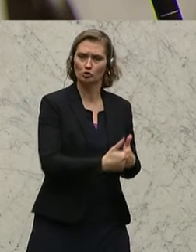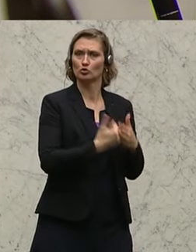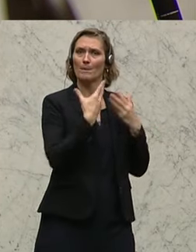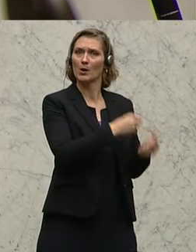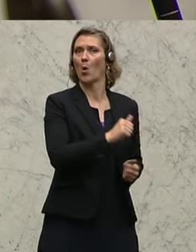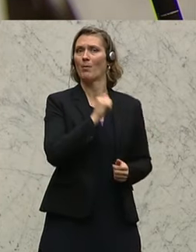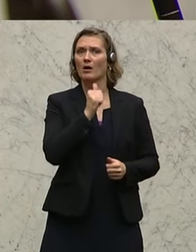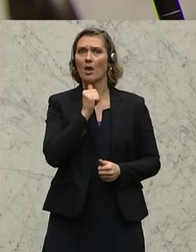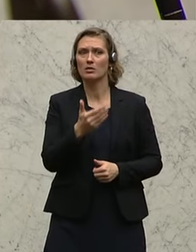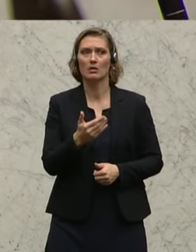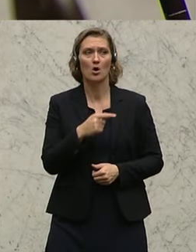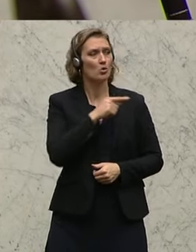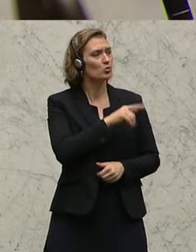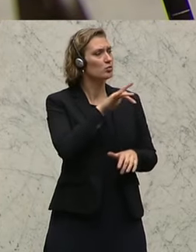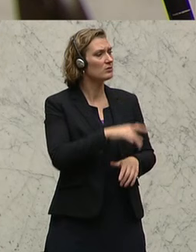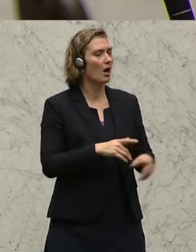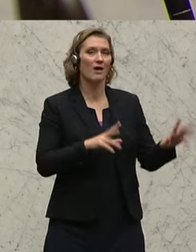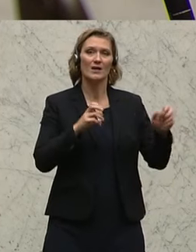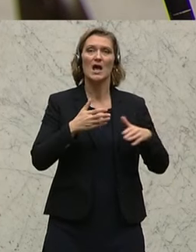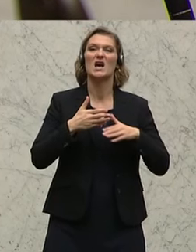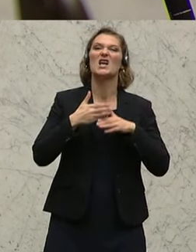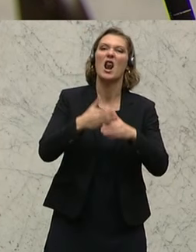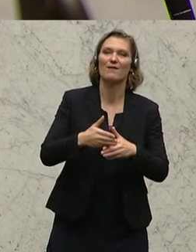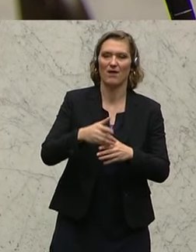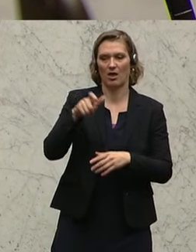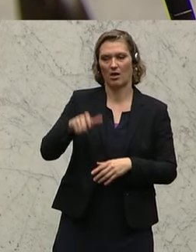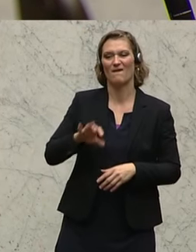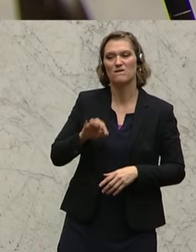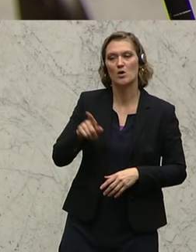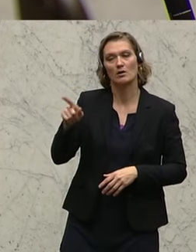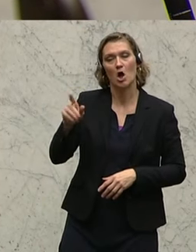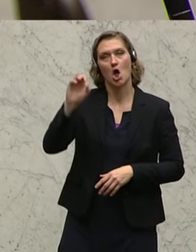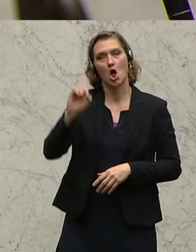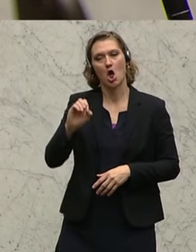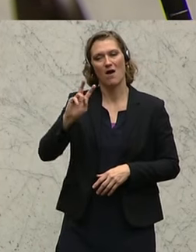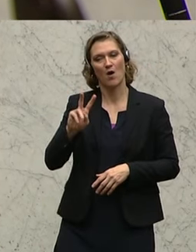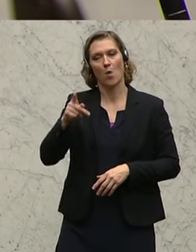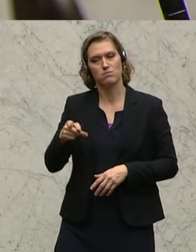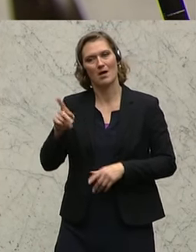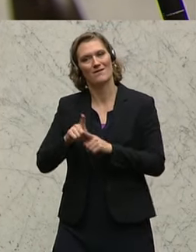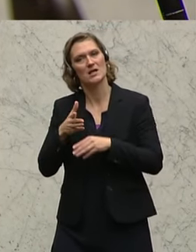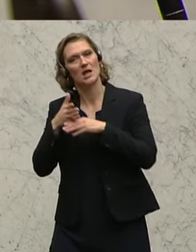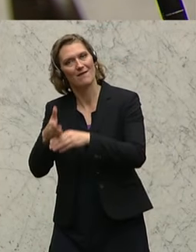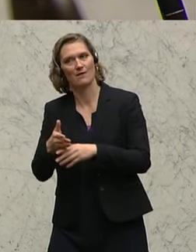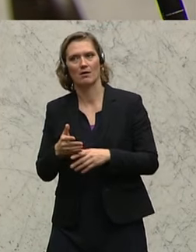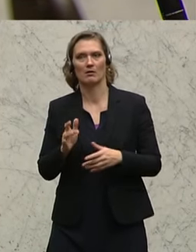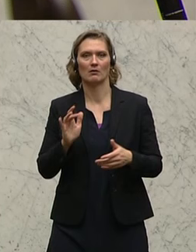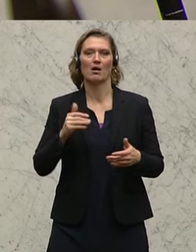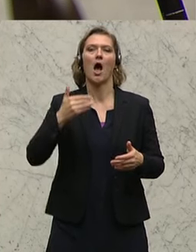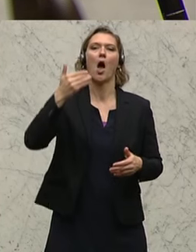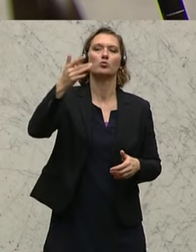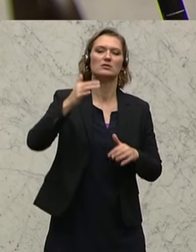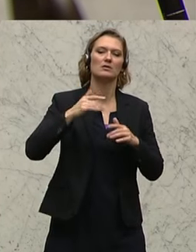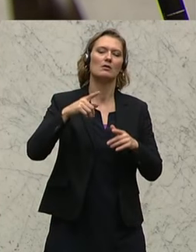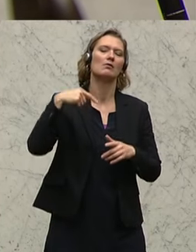finden, weil Sie sind, glaube ich, hier der Gehilfe der ÖVP-Gedanken, hier so etwas gegenüber hinaus